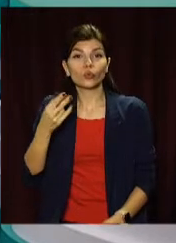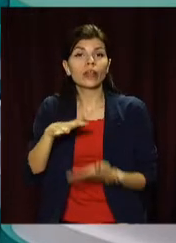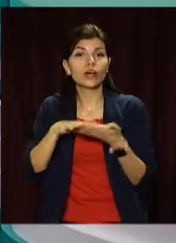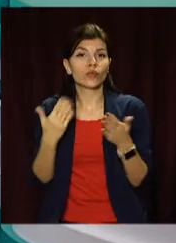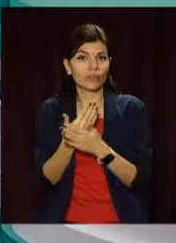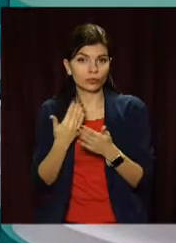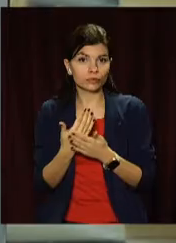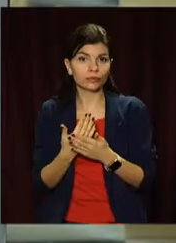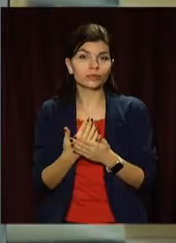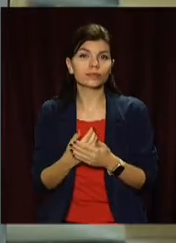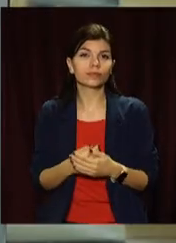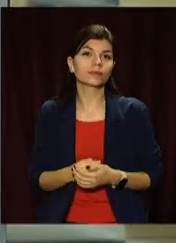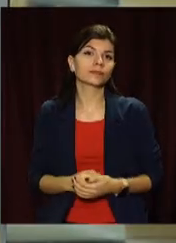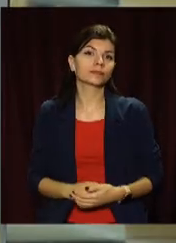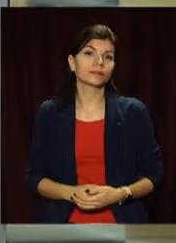далі у випуску.